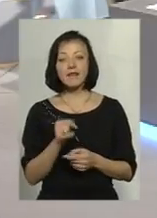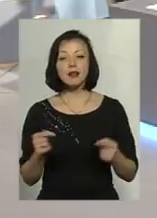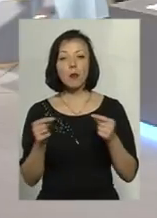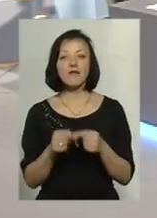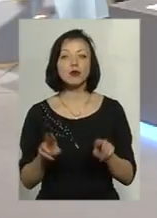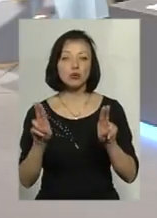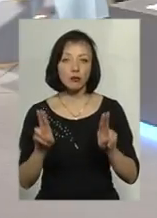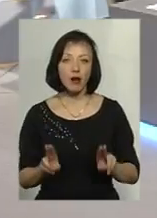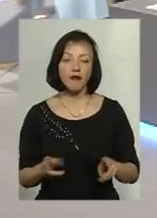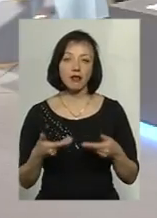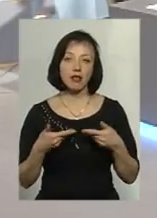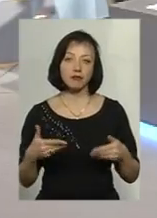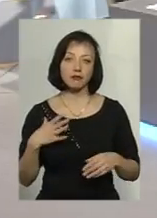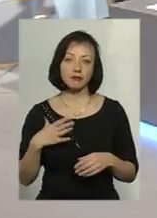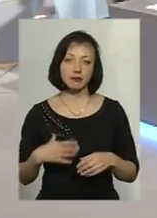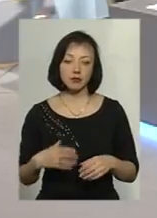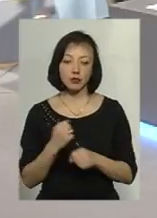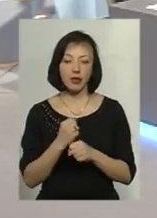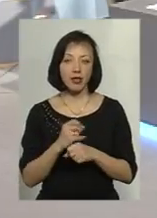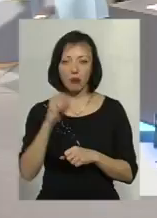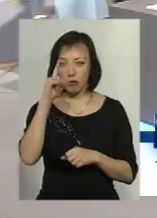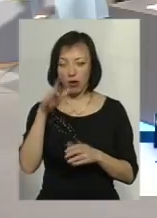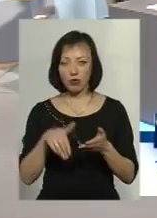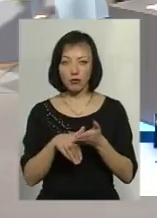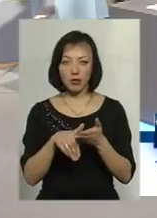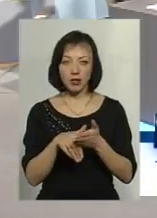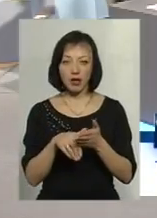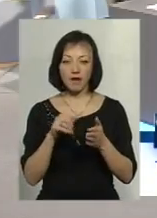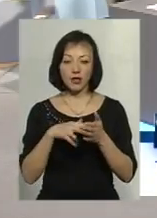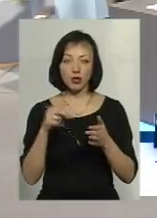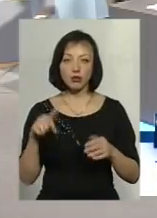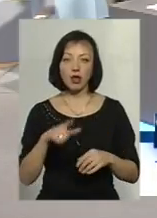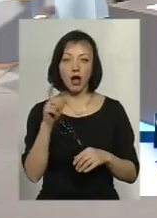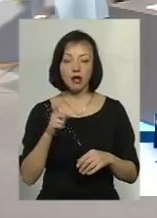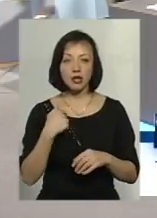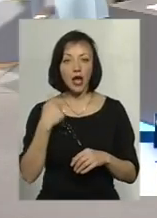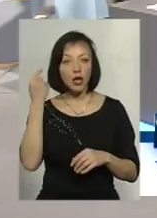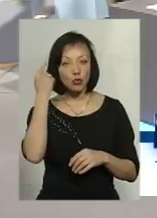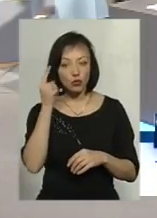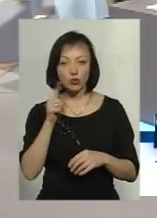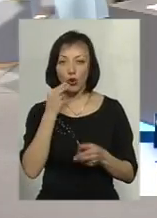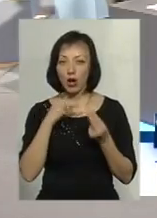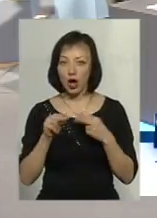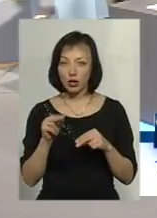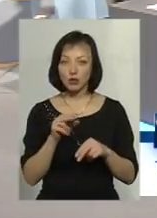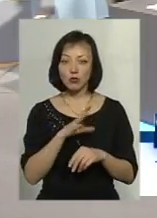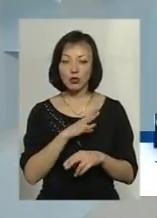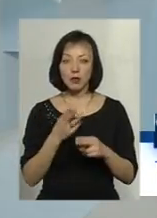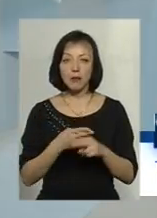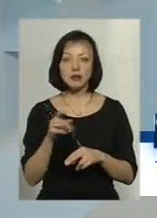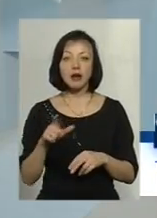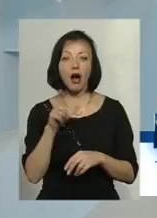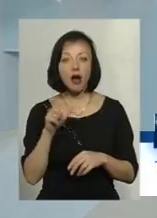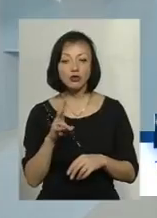правил, нам приходиться вдавати це до такого непопулярного методу, як відключення газу. Але, я думаю, що краще бути без газу,